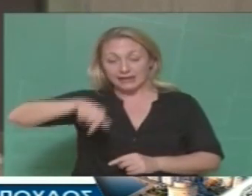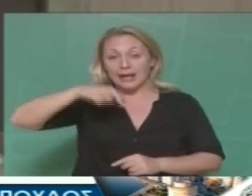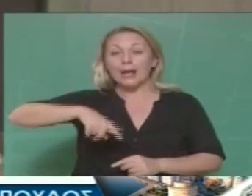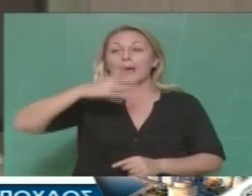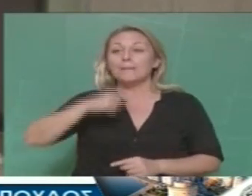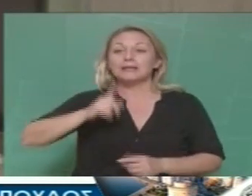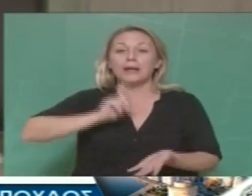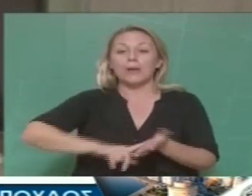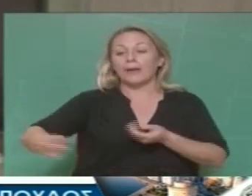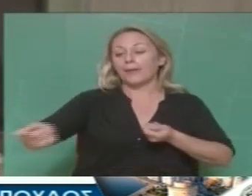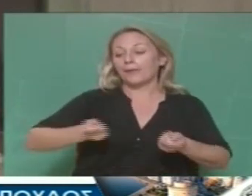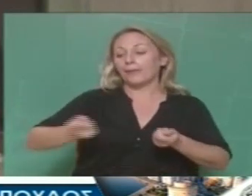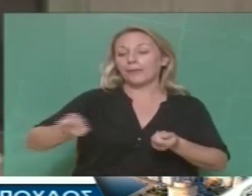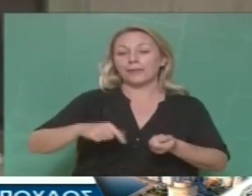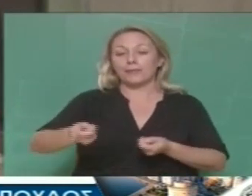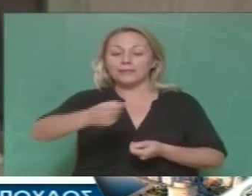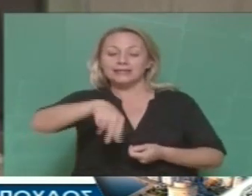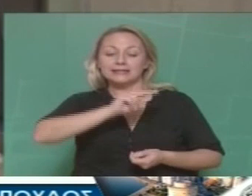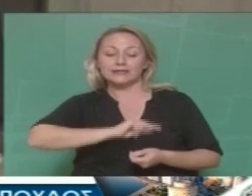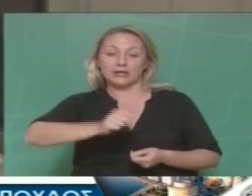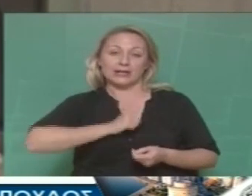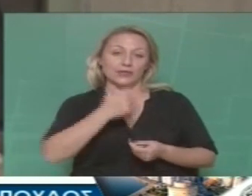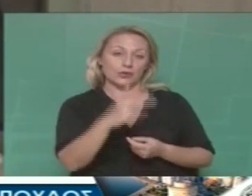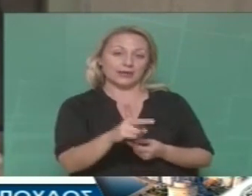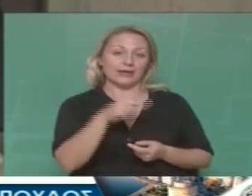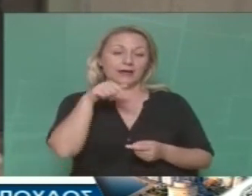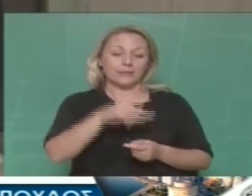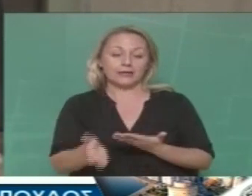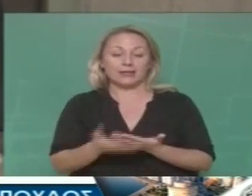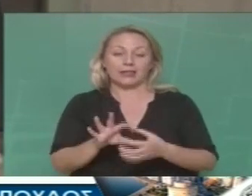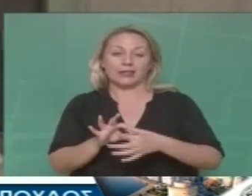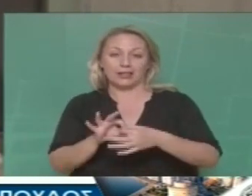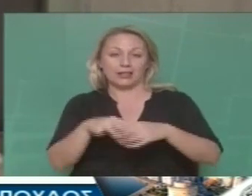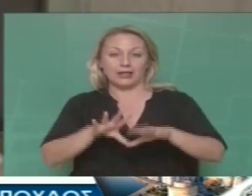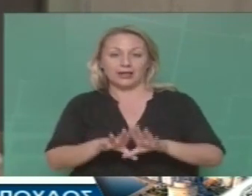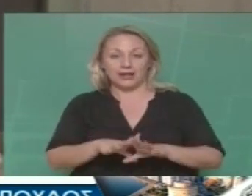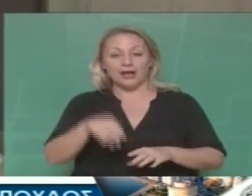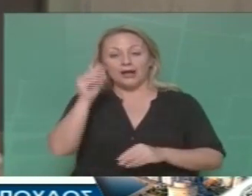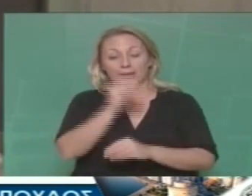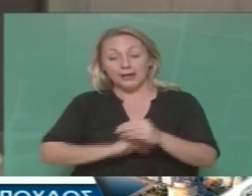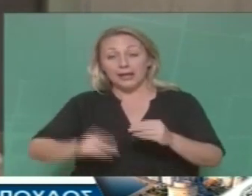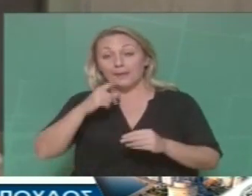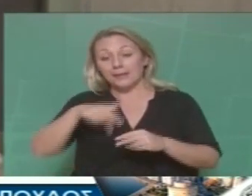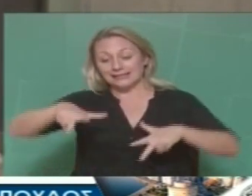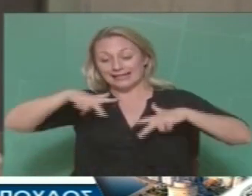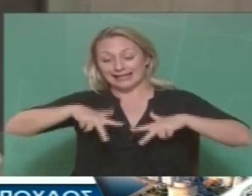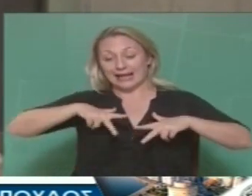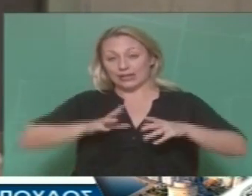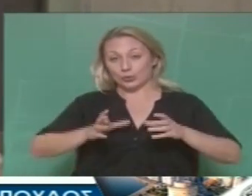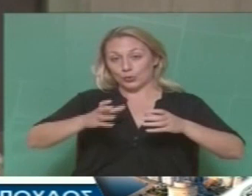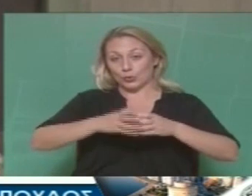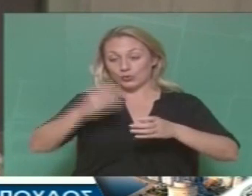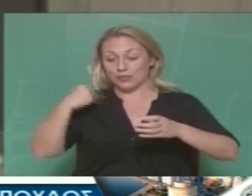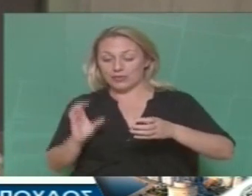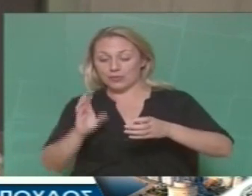τροχονόμους αυτών των ιδιωτικών συμφερόντων, να κάνετε ακόμα περισσότερο αυτό που είναι ίδιο Δήμος, μέρος του κράτους που μοιράζει και